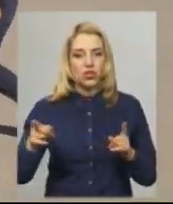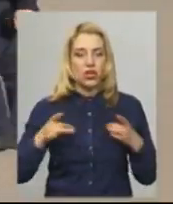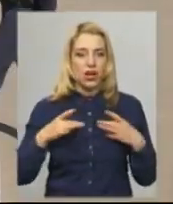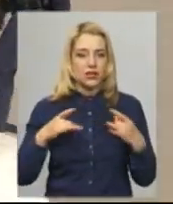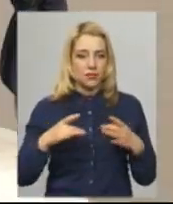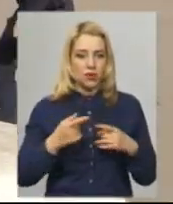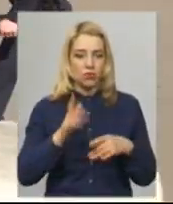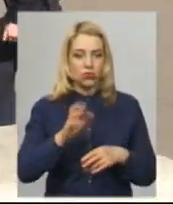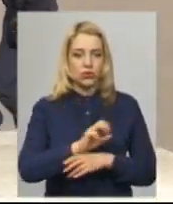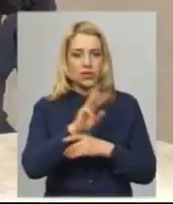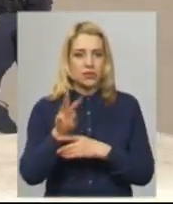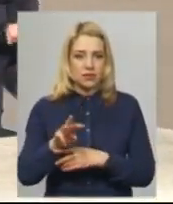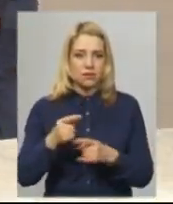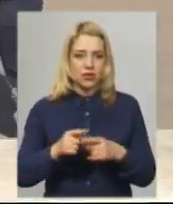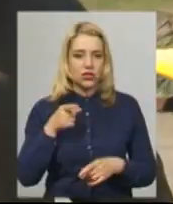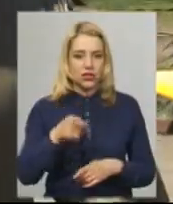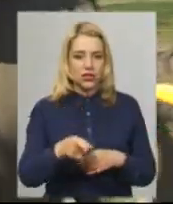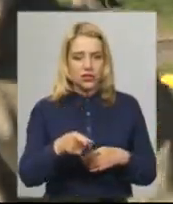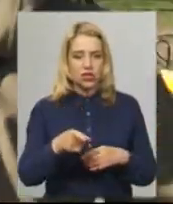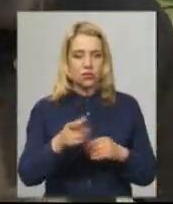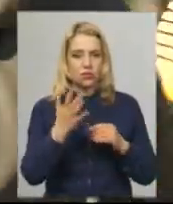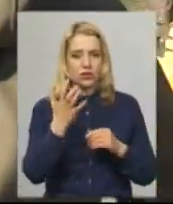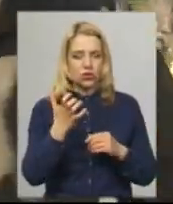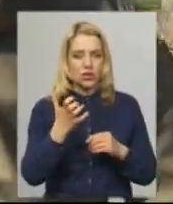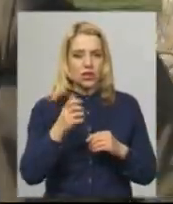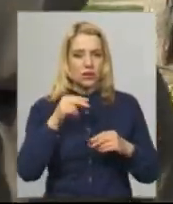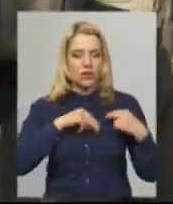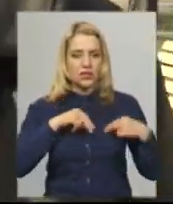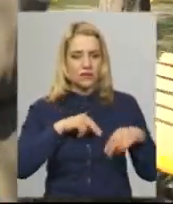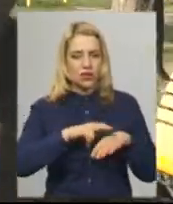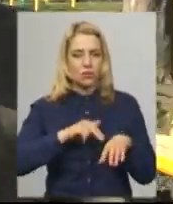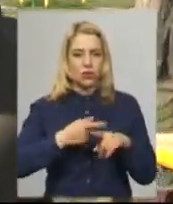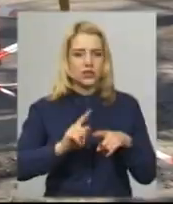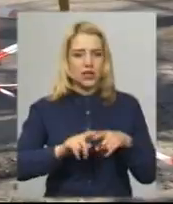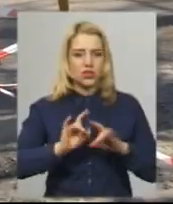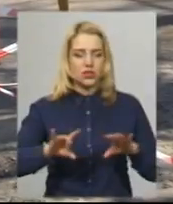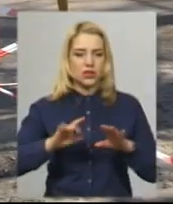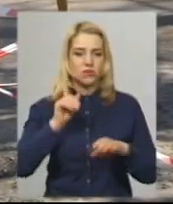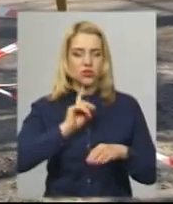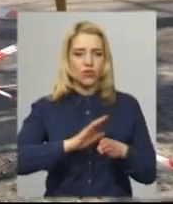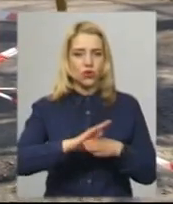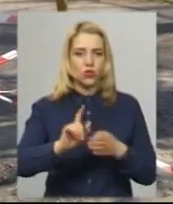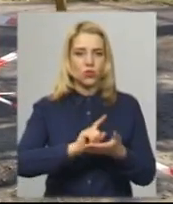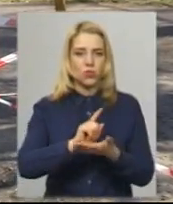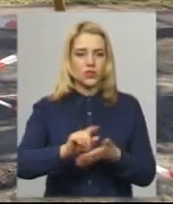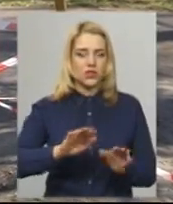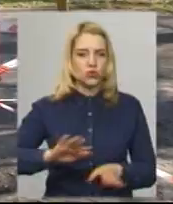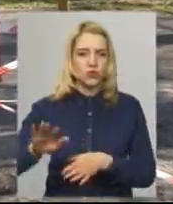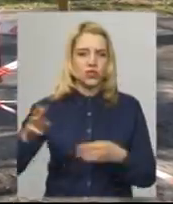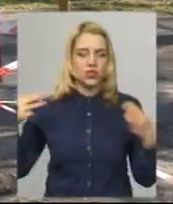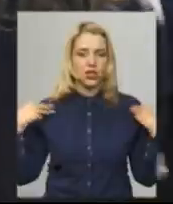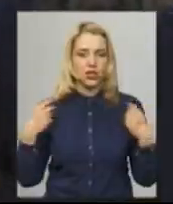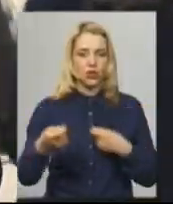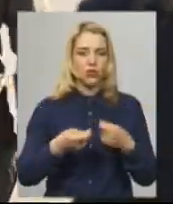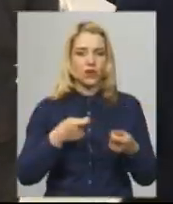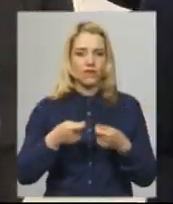області забезпечуватимуть 1500 працівників поліції. Про це в Суспільному розповів тимчасово виконуючи обов'язки заступника начальника управління